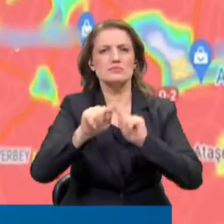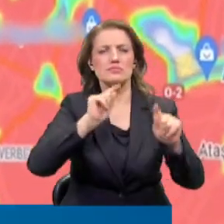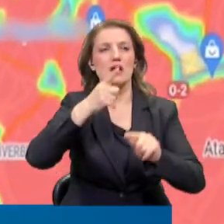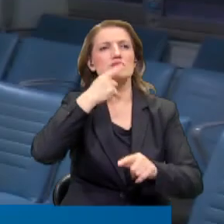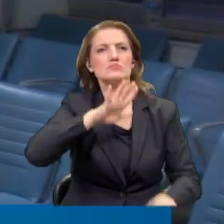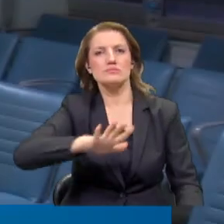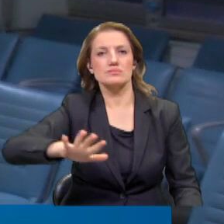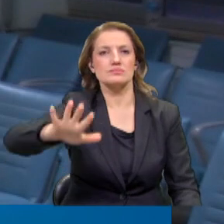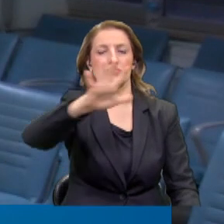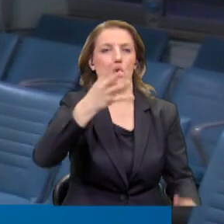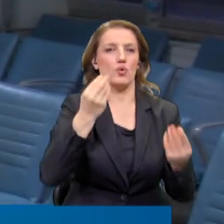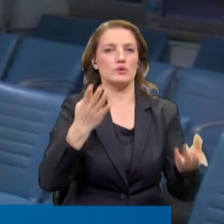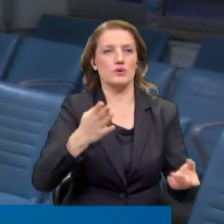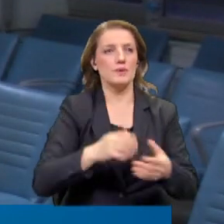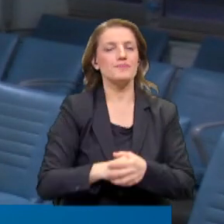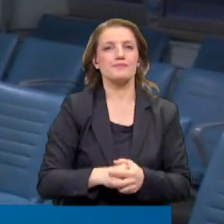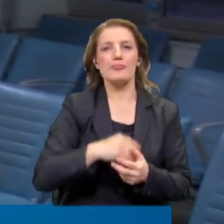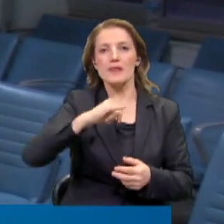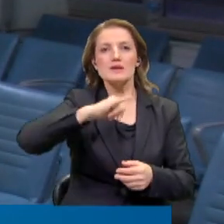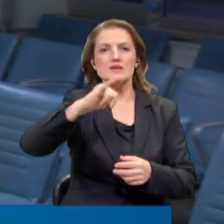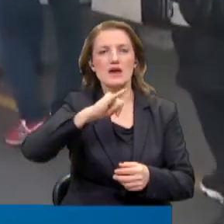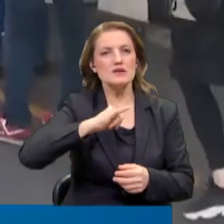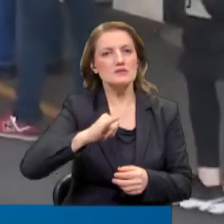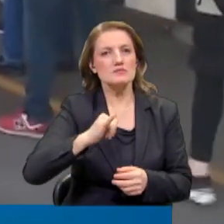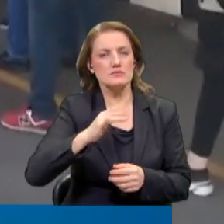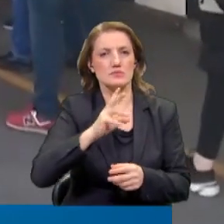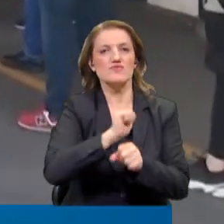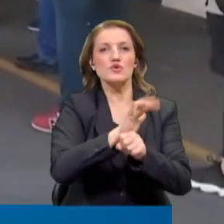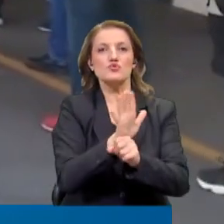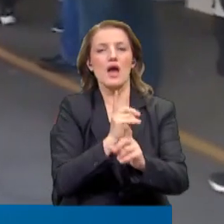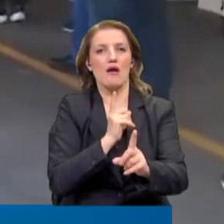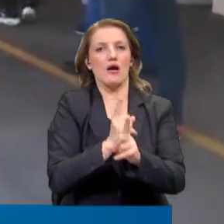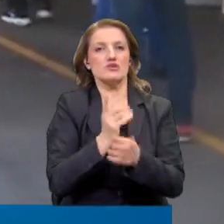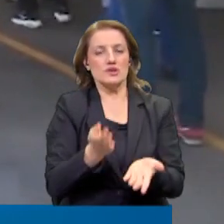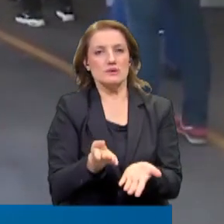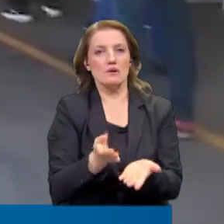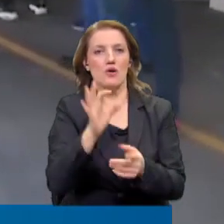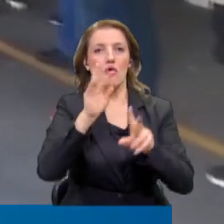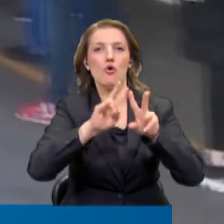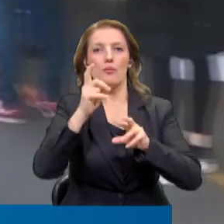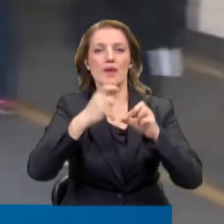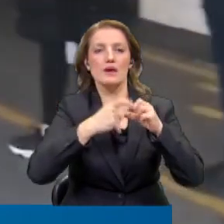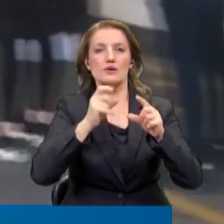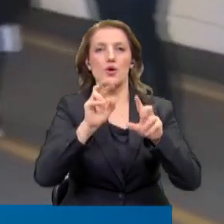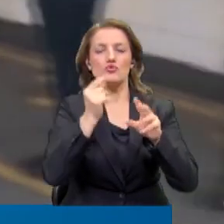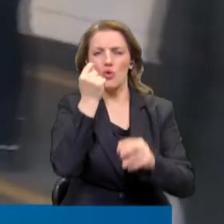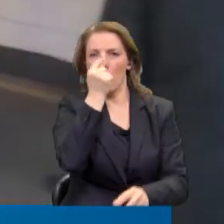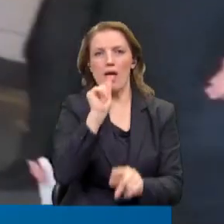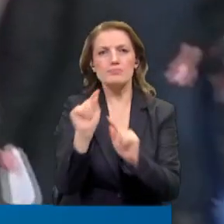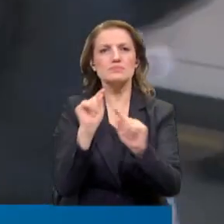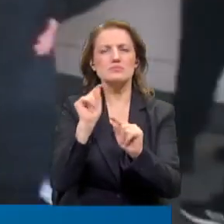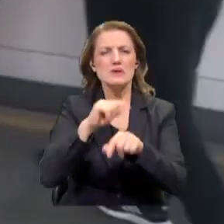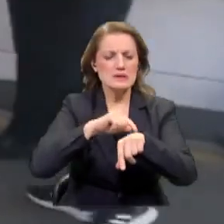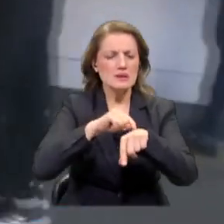kırmızıya döndü. Somut ve yakın bir tehdit olarak artık virüste karşı karşıyayız. Omikron çok kolay bulaşıyor, çok kısa